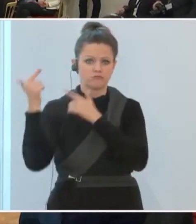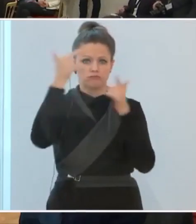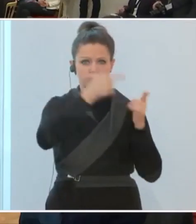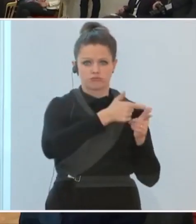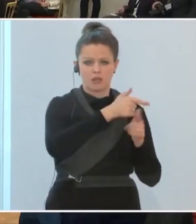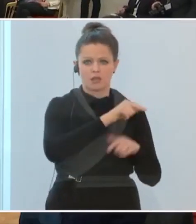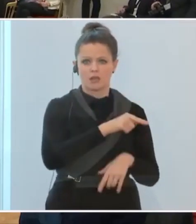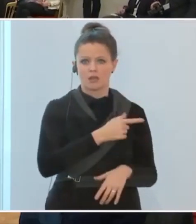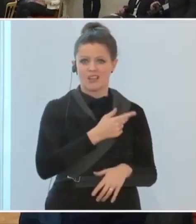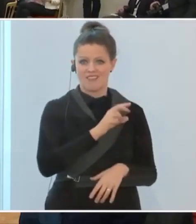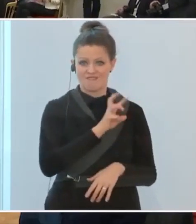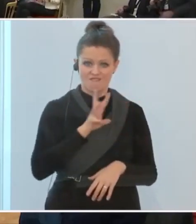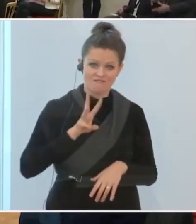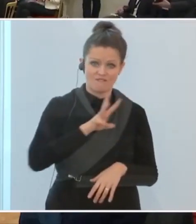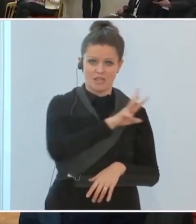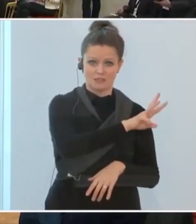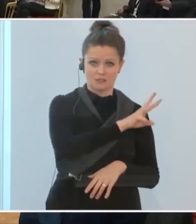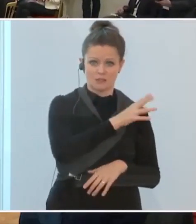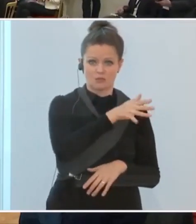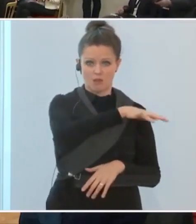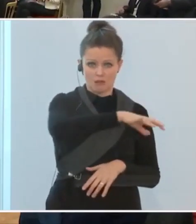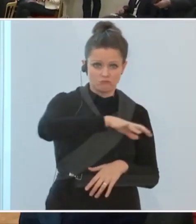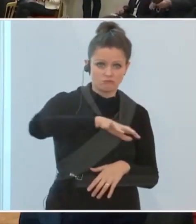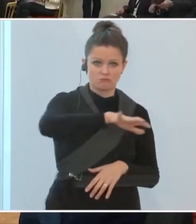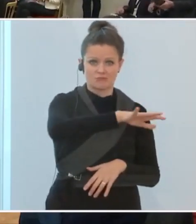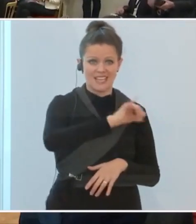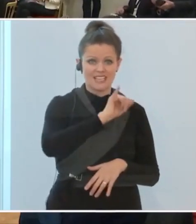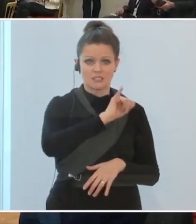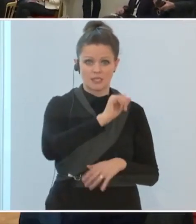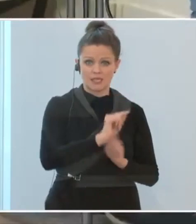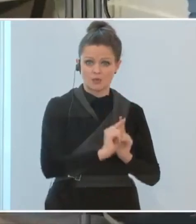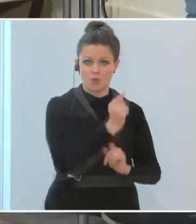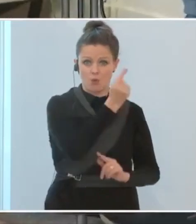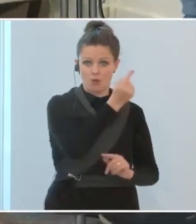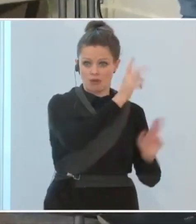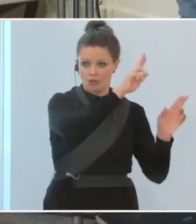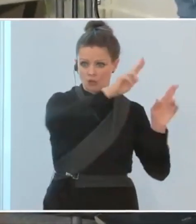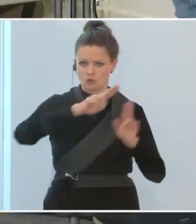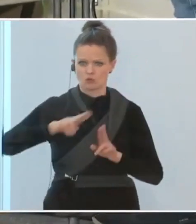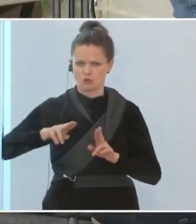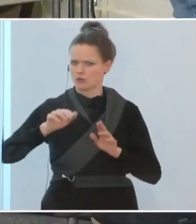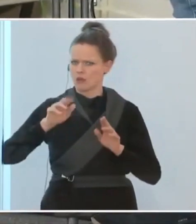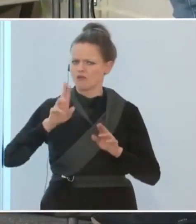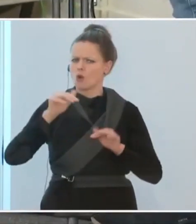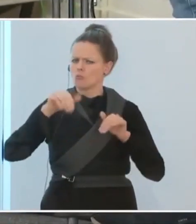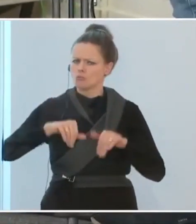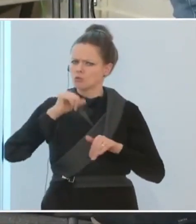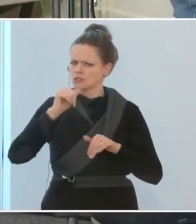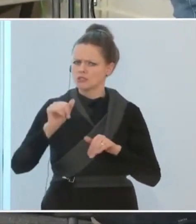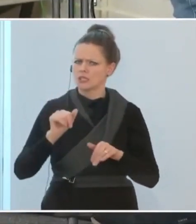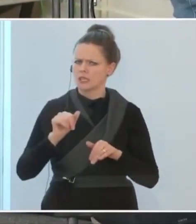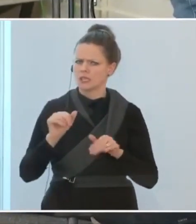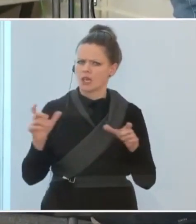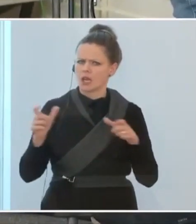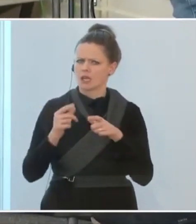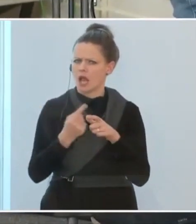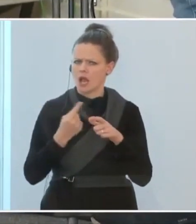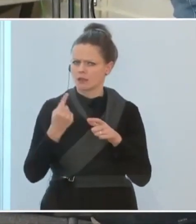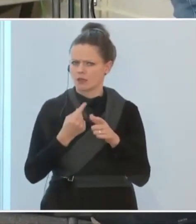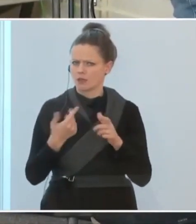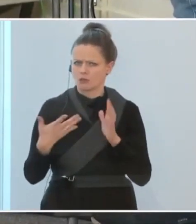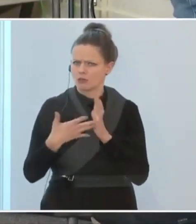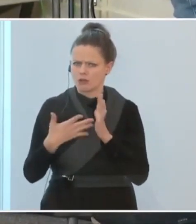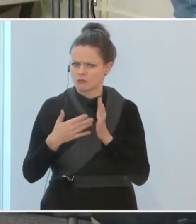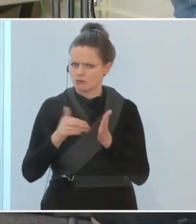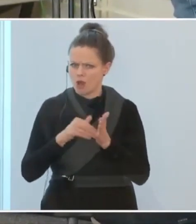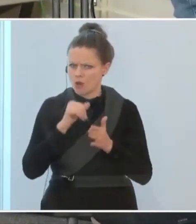man in Regionen fährt, wo es eine hohe Inzidenz gibt, wenn man zurückkommt, in Quarantäne muss, oder einen Test ablegen muss. Und eine